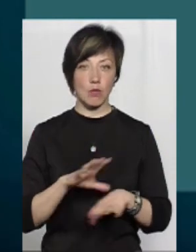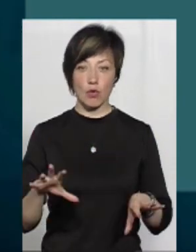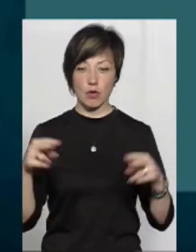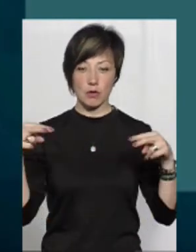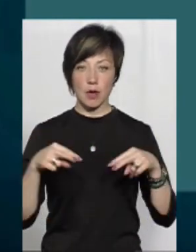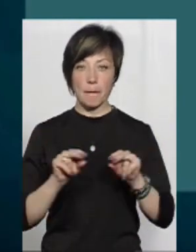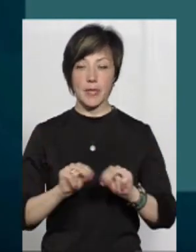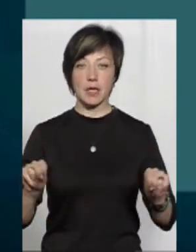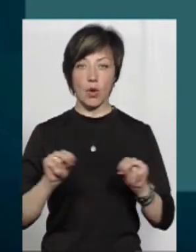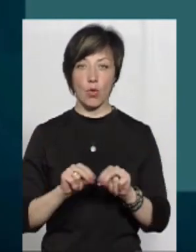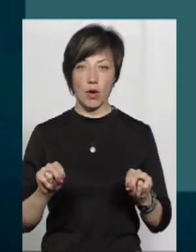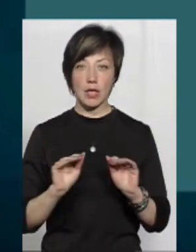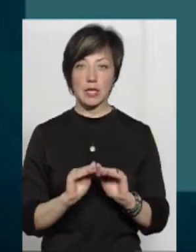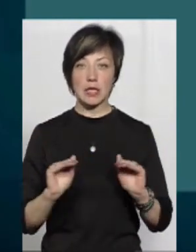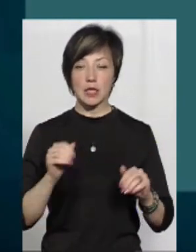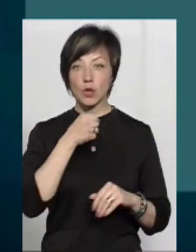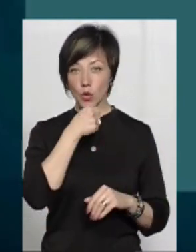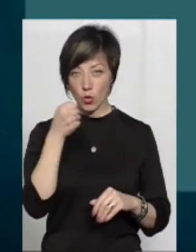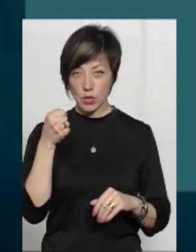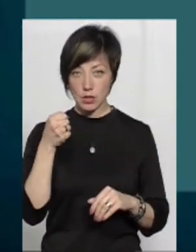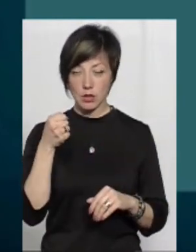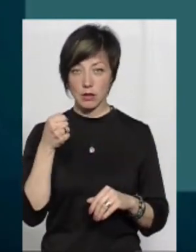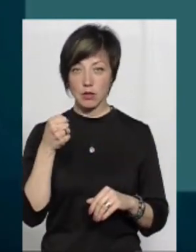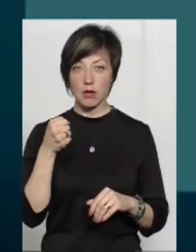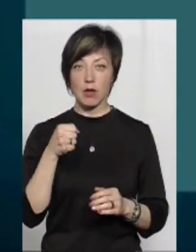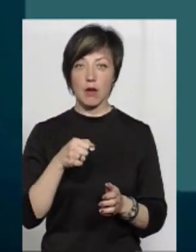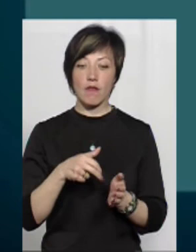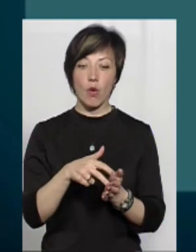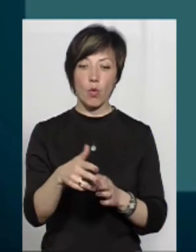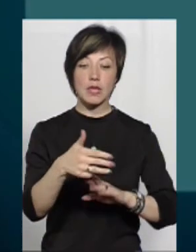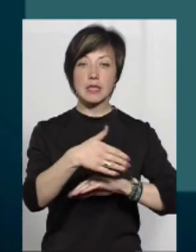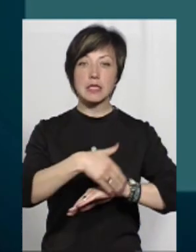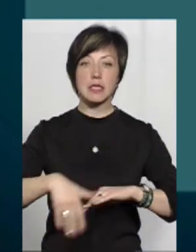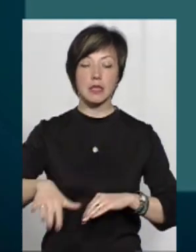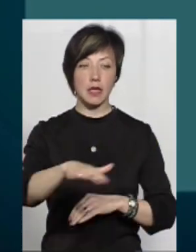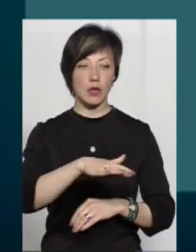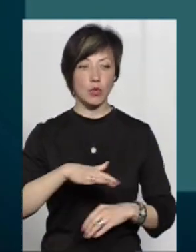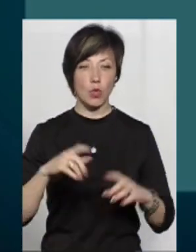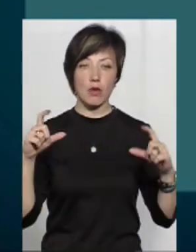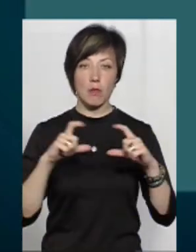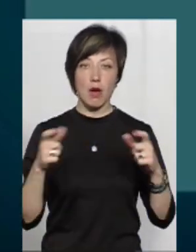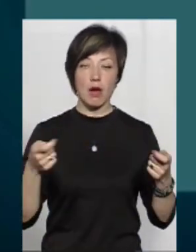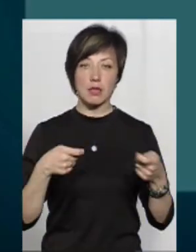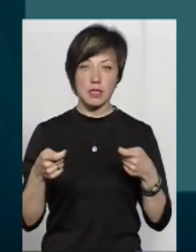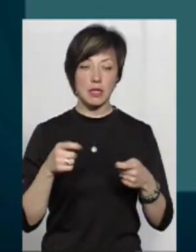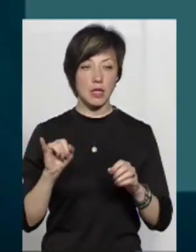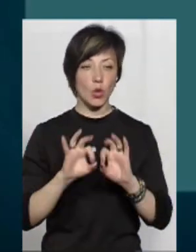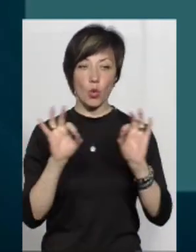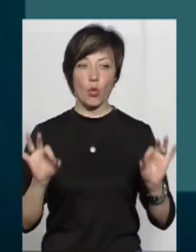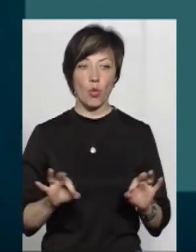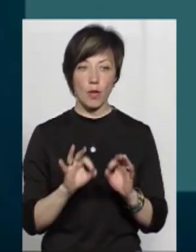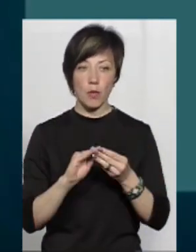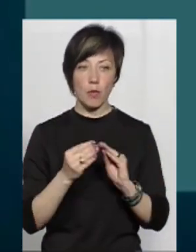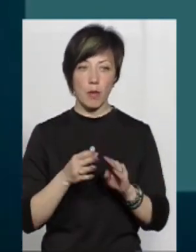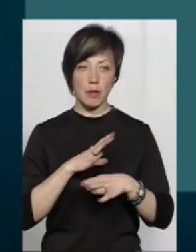очах педагогів. Діти дорослі, вони виходять за територію в магазин. І ніколи ніяких